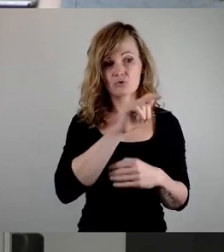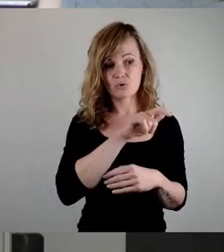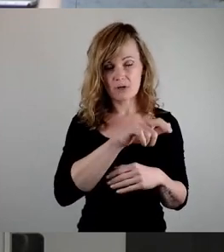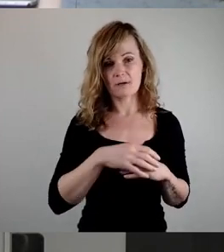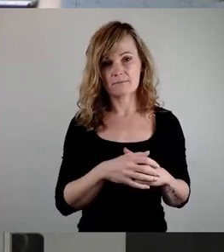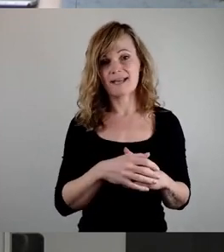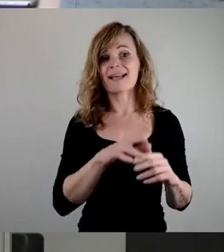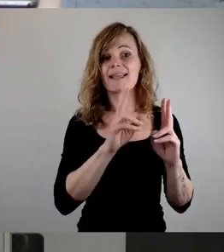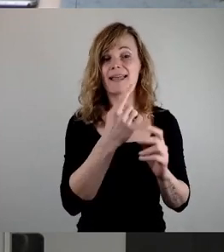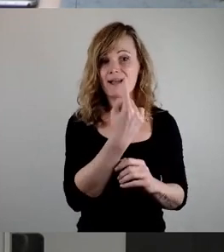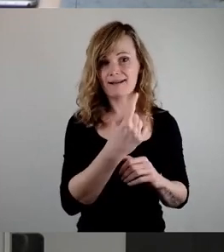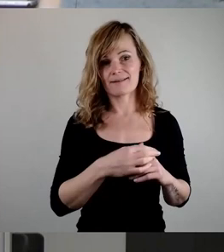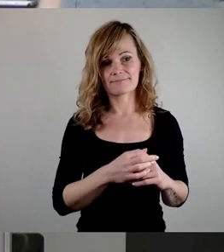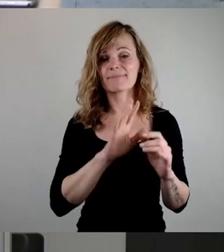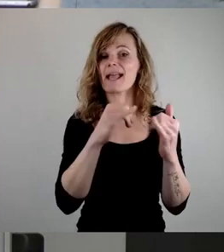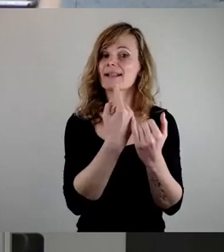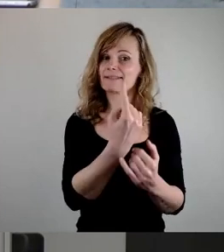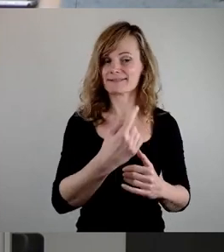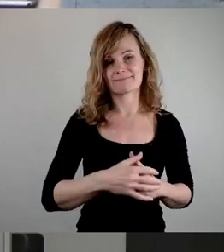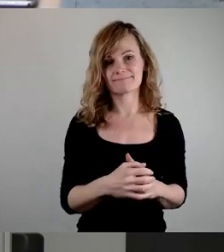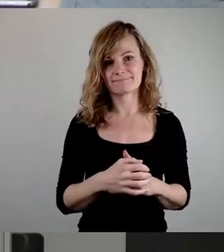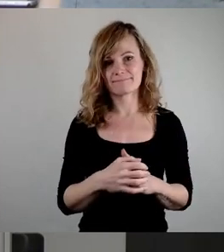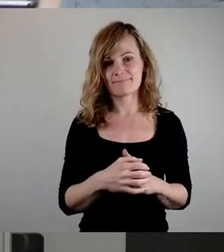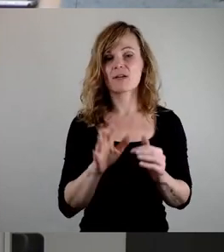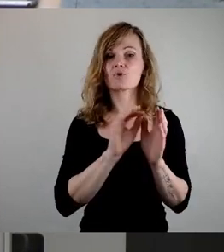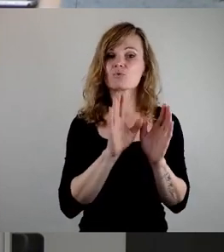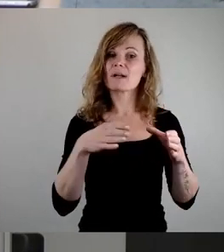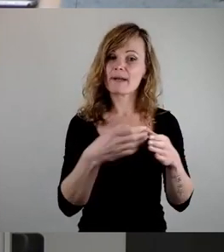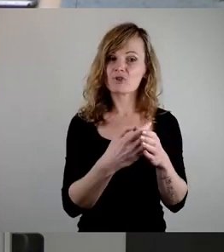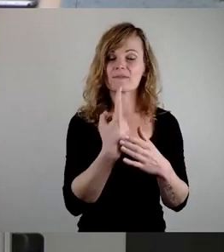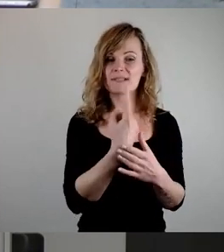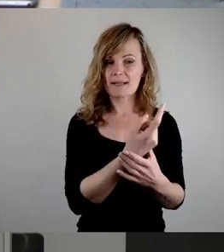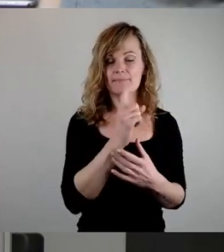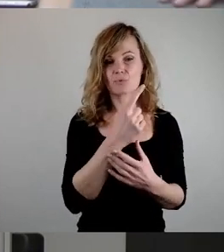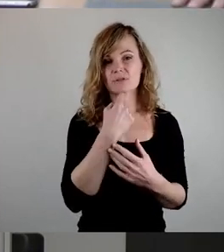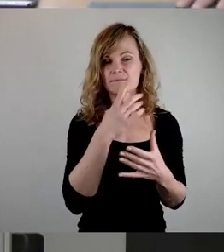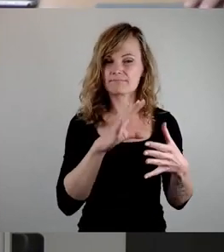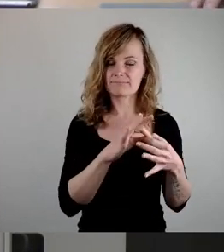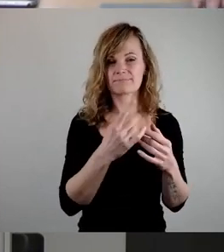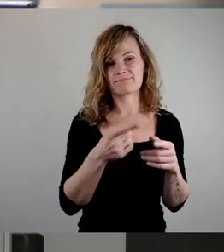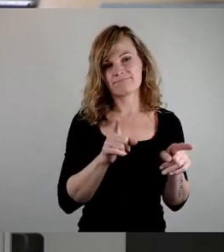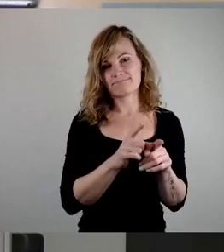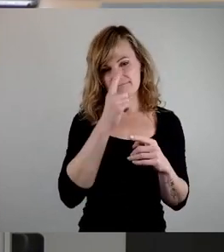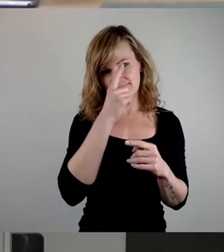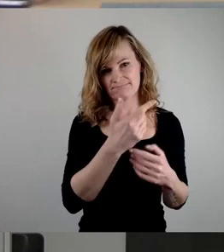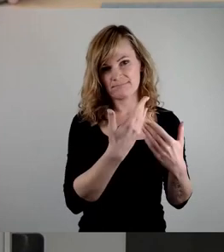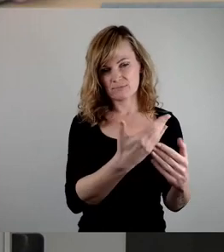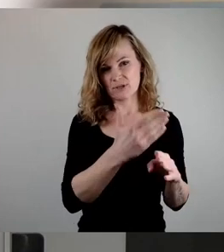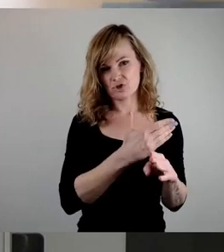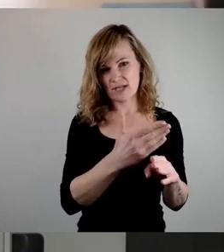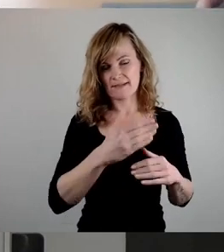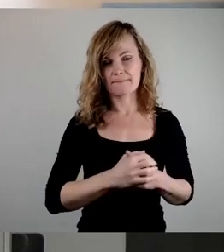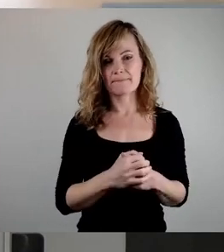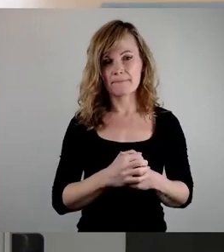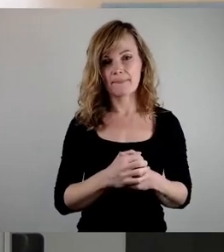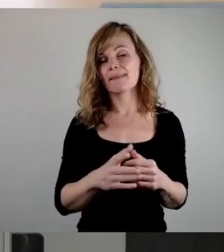Eltern. Und dass sie gerade eben von dieser Schulgemeinschaft getragen sein müssen. Deswegen, klare kurze Position. Wir wollen